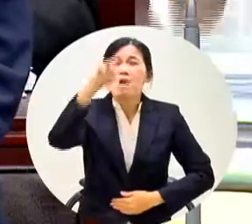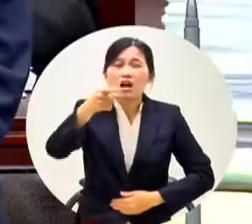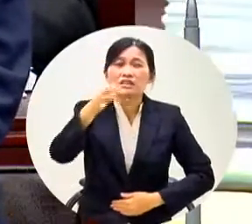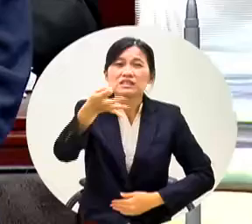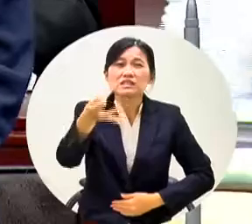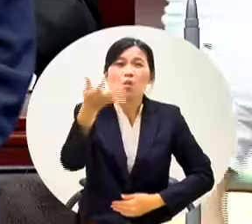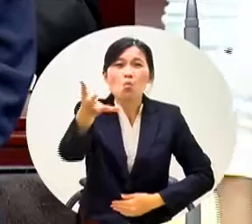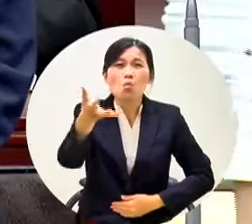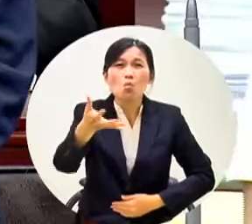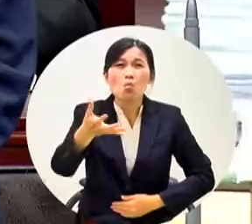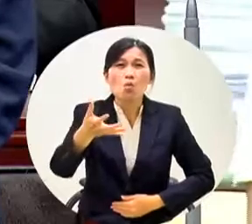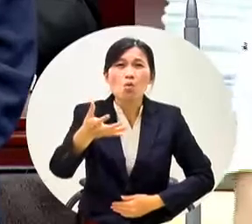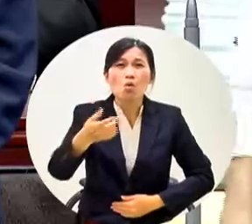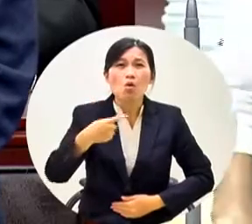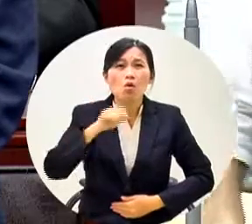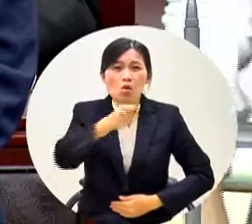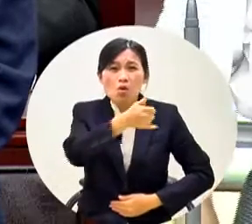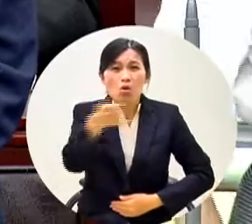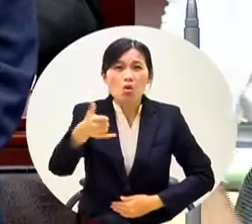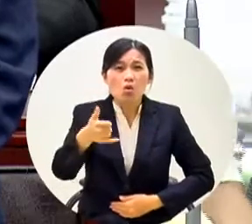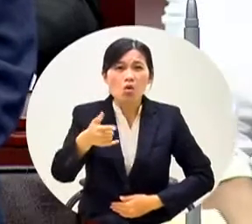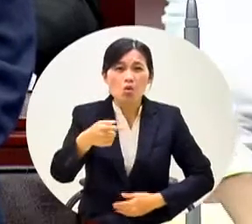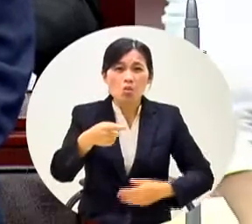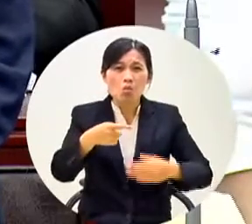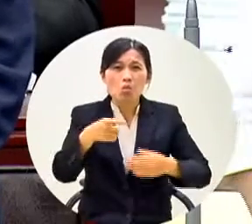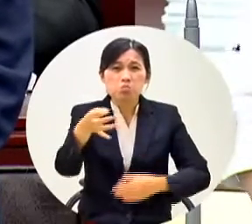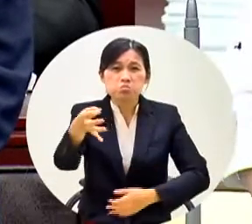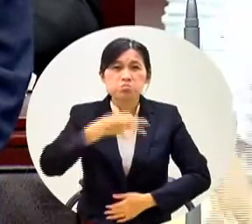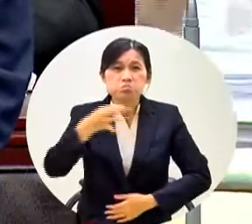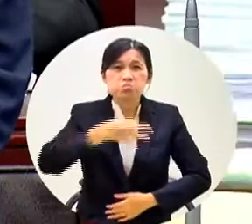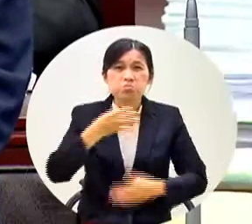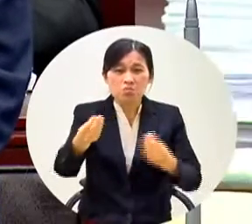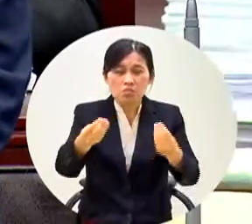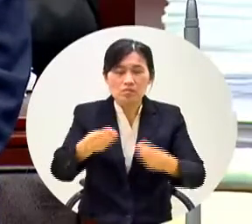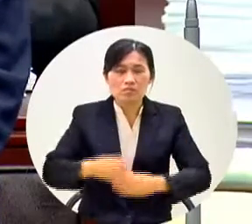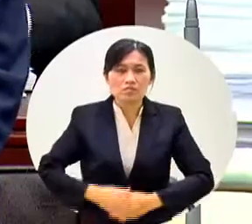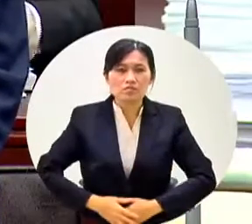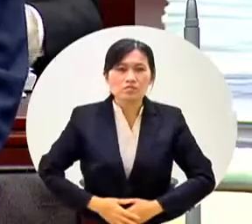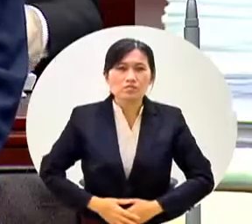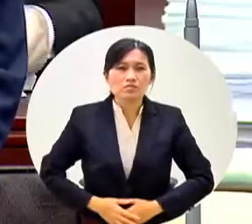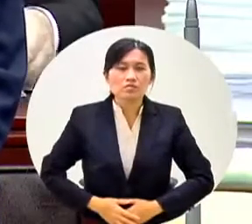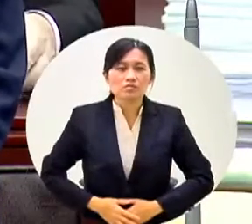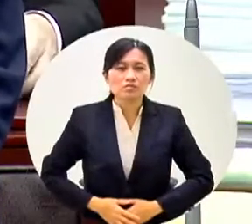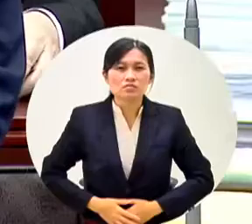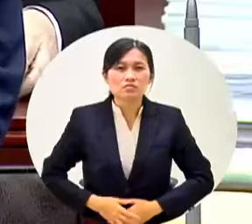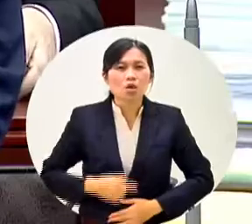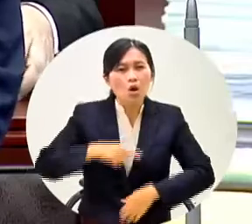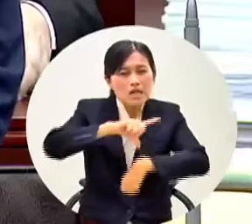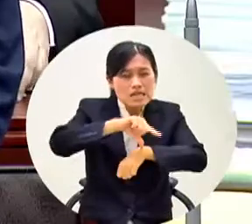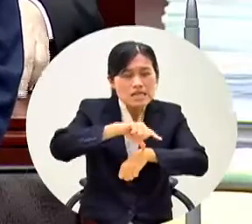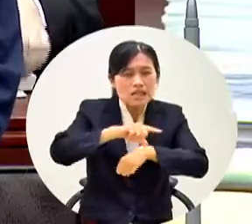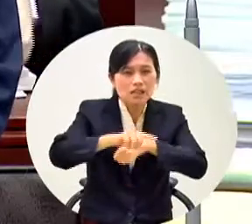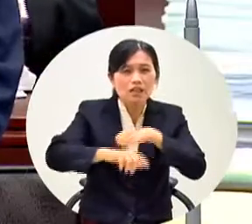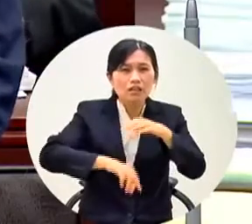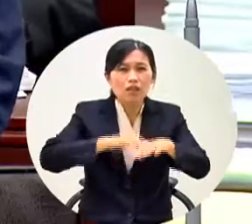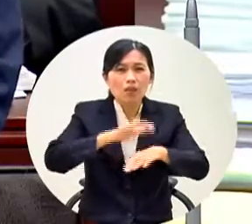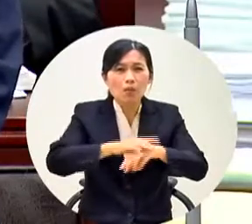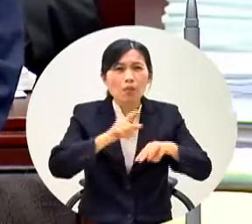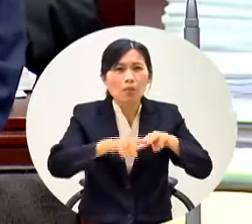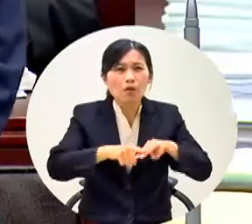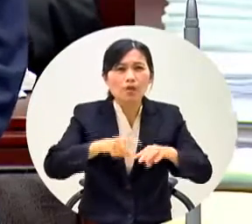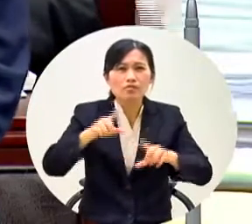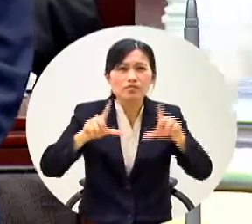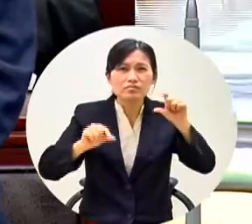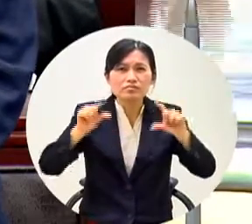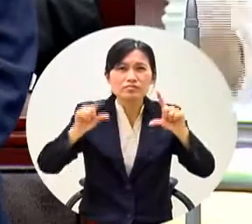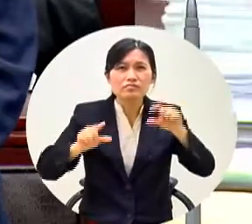你議員沒有領薪水你去問我們的主席你甩就是因為你沒有領高雄市民要